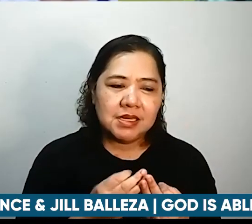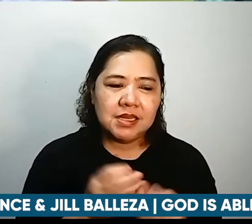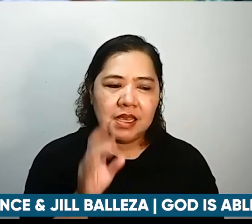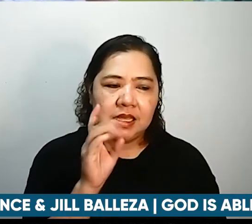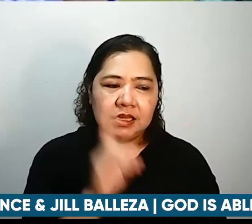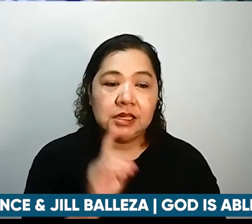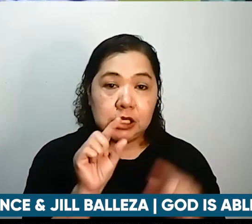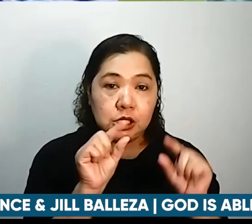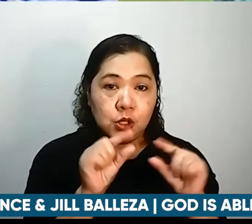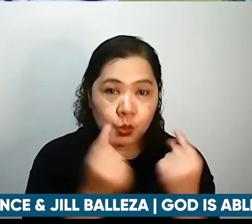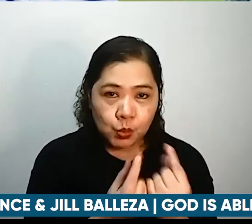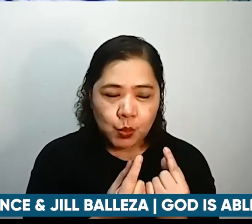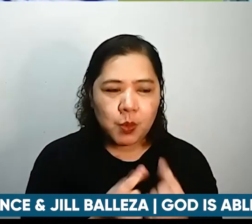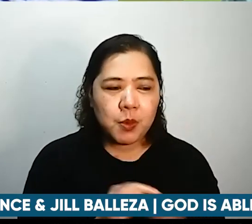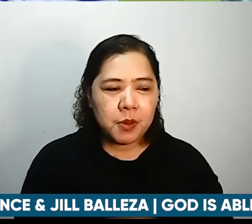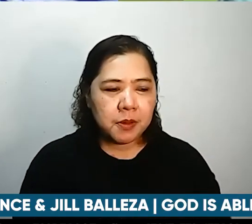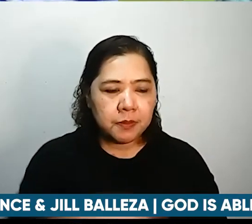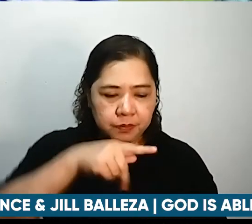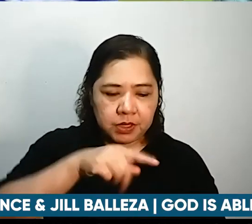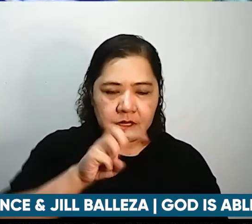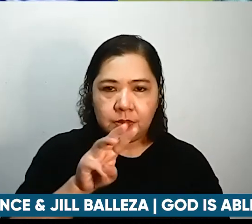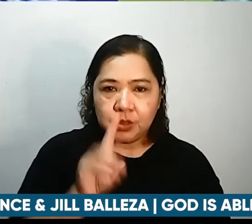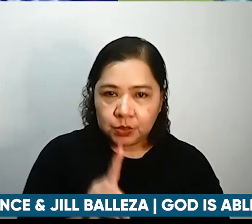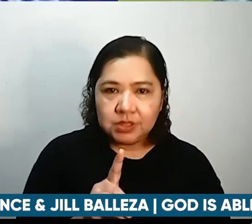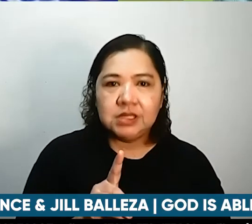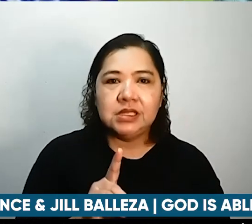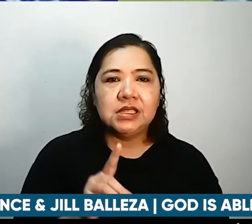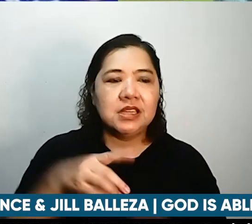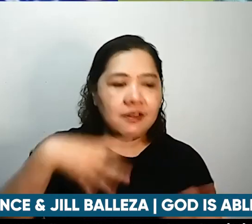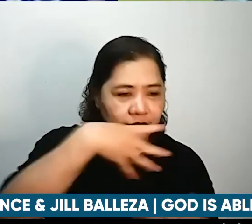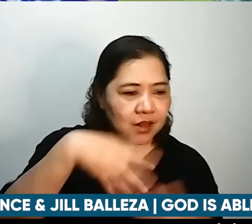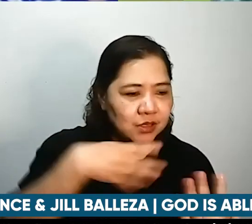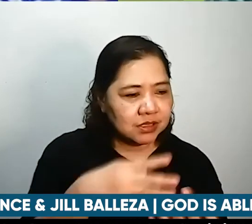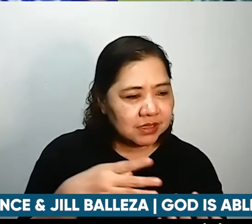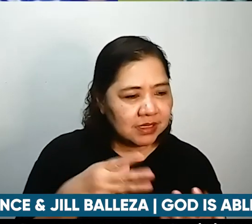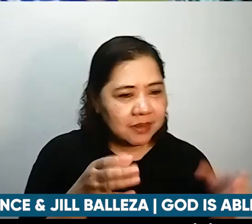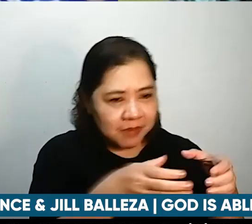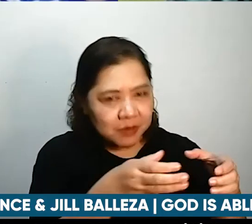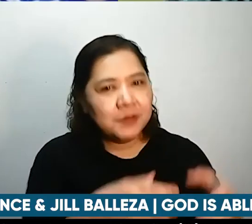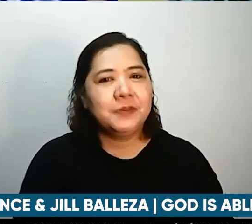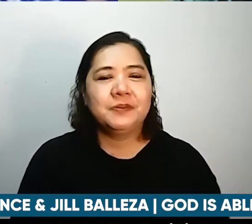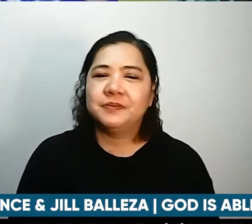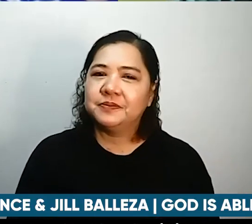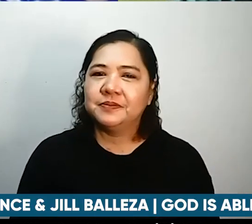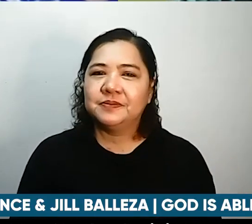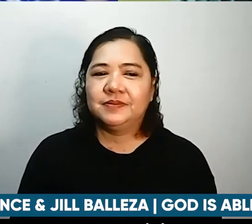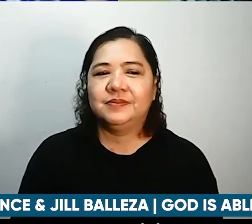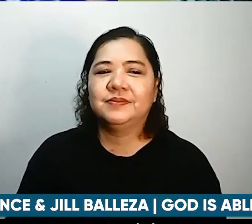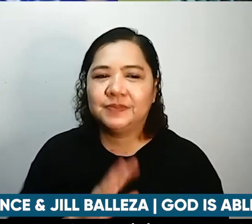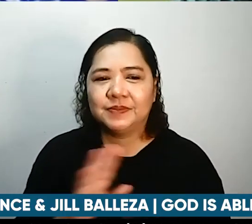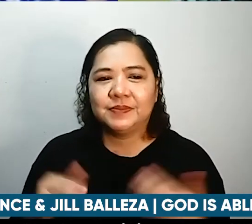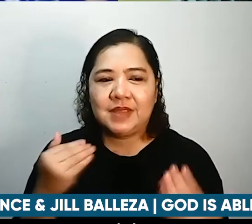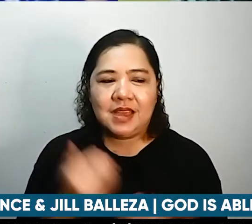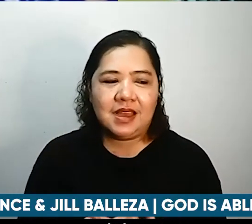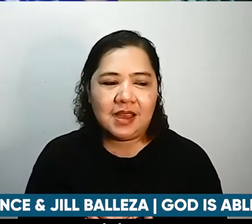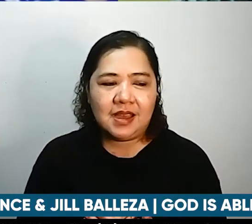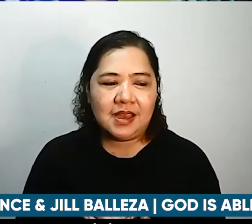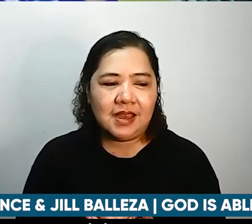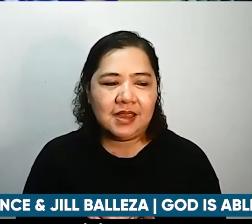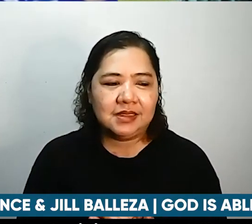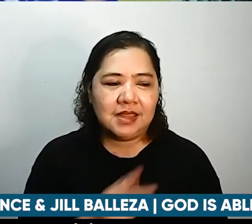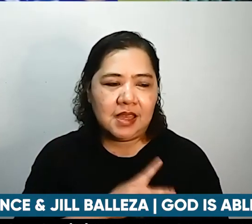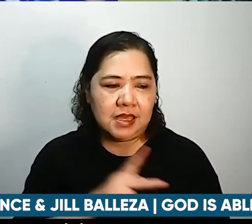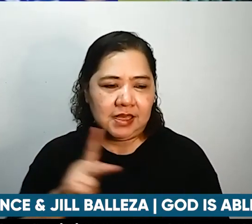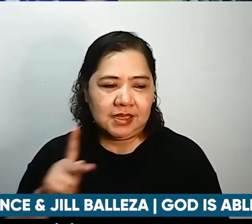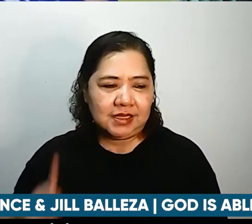PWD fellowship sa CCF unit ayan lahat ng mga kingdoms kingdom men kingdom